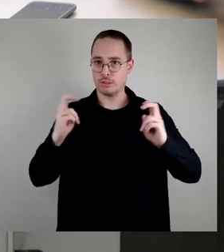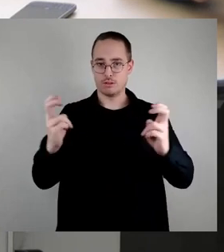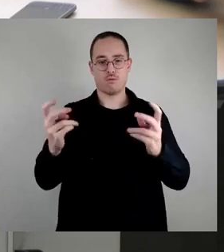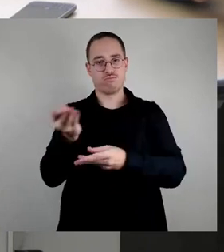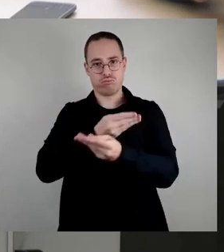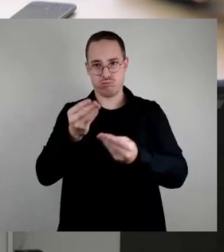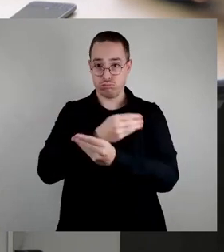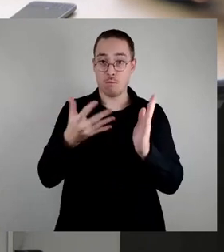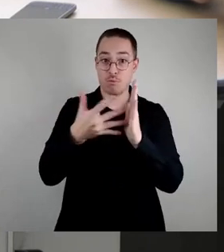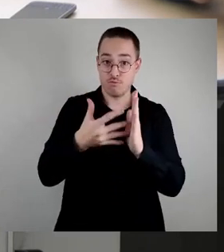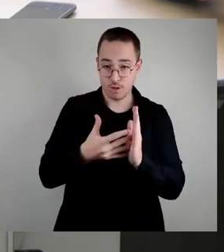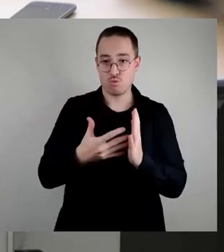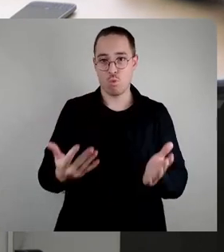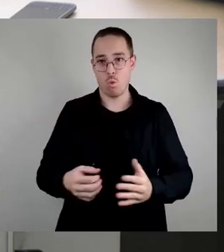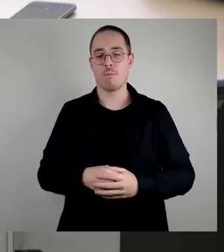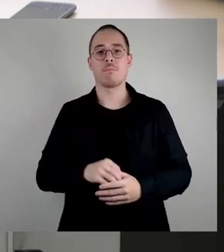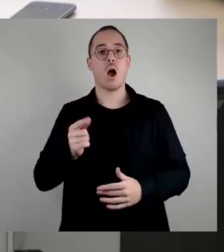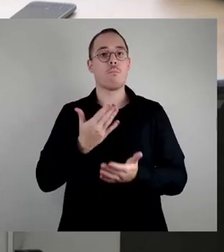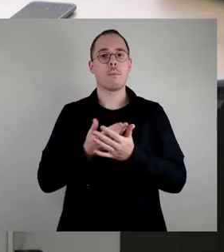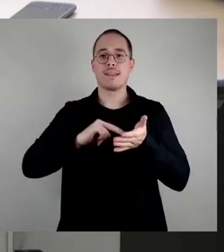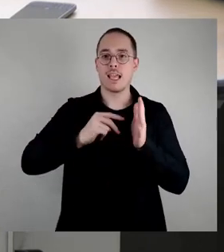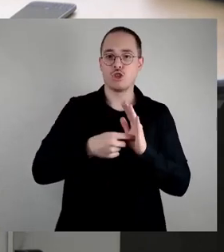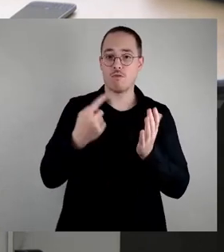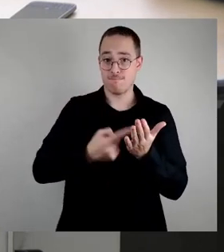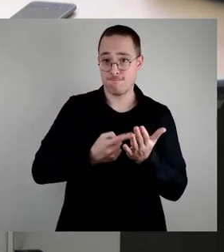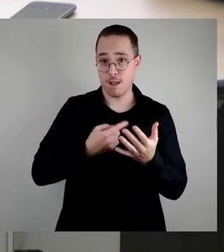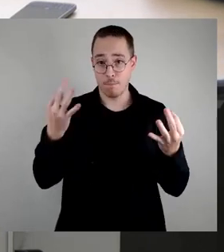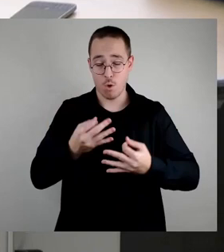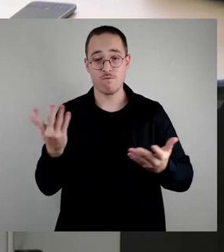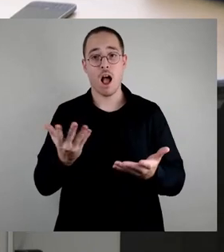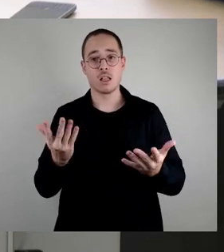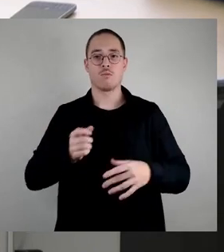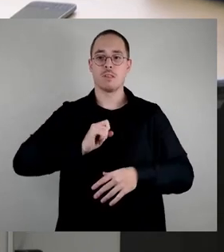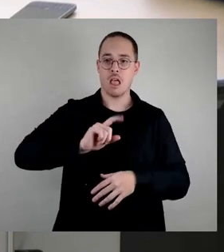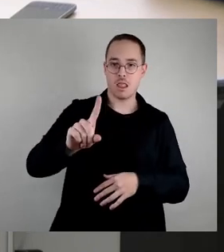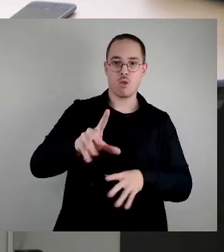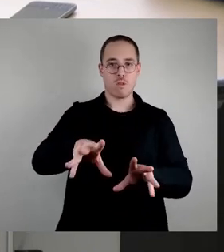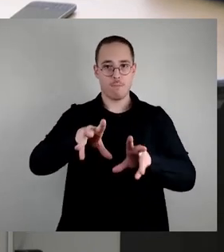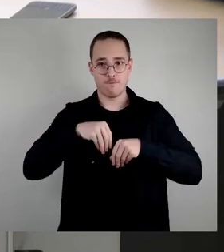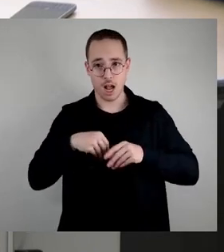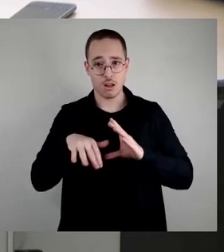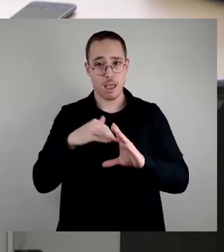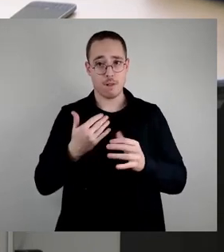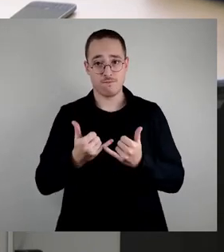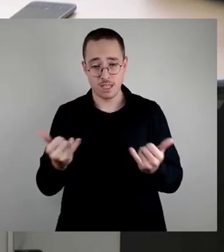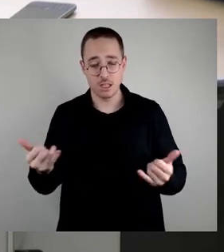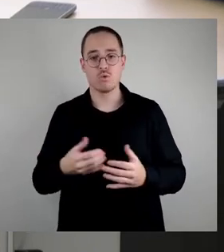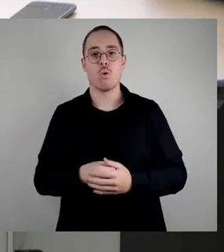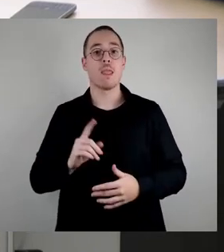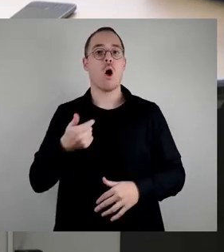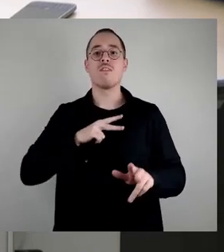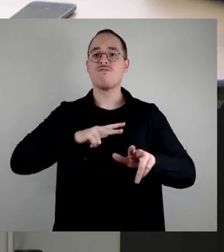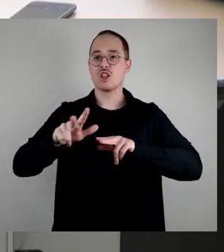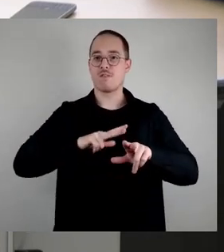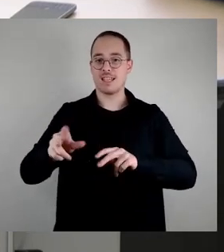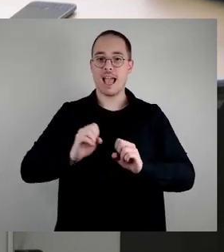Empfang von E-Mails, die Wirtschaftlichkeit des Betriebsmodells, die Potenziale für Reichweite und Vermarktung und vor allem ist zu